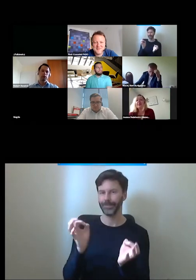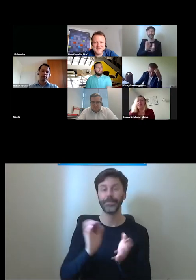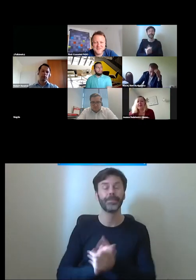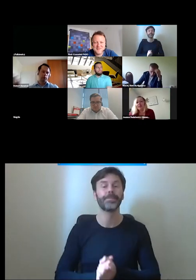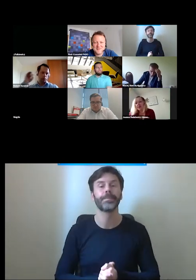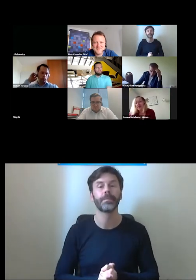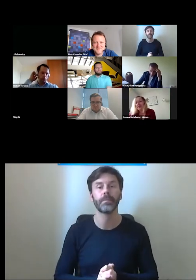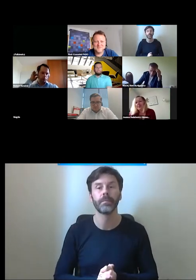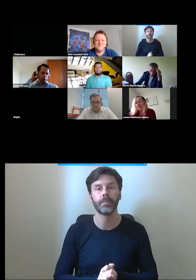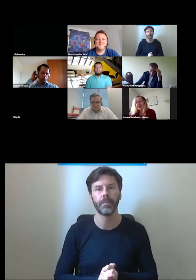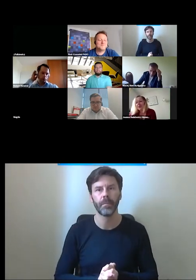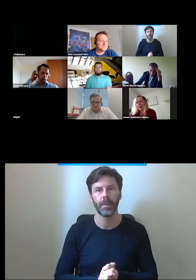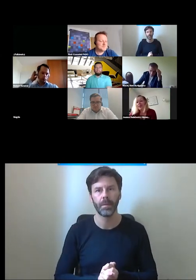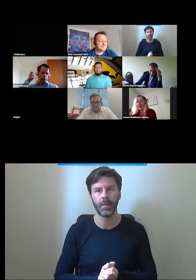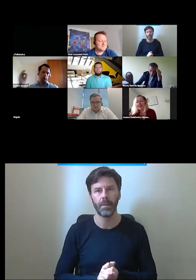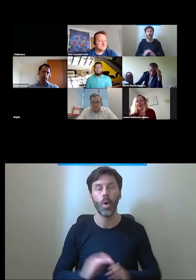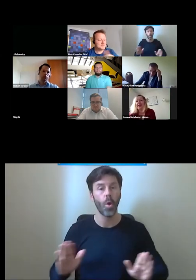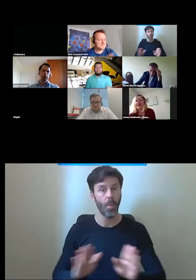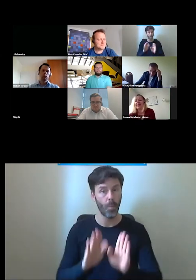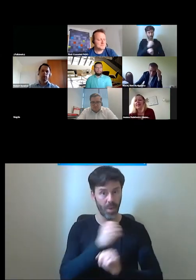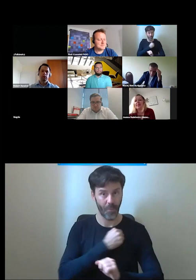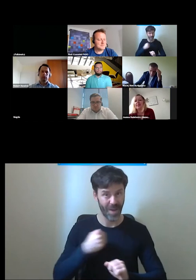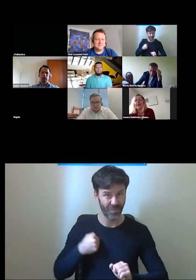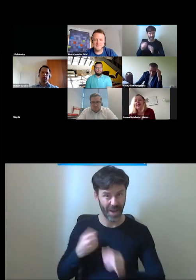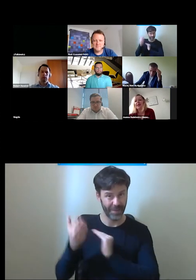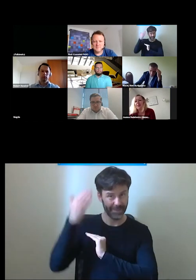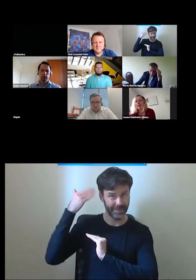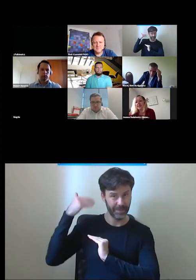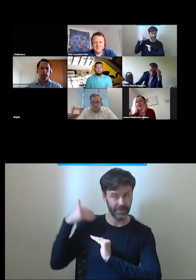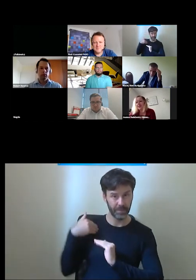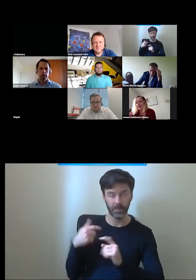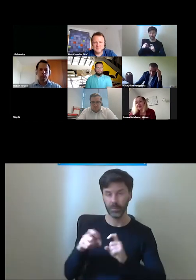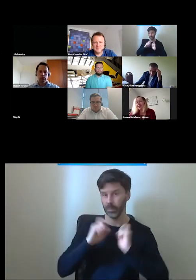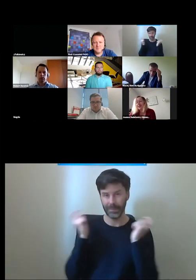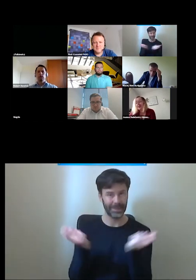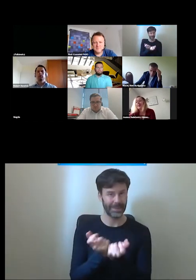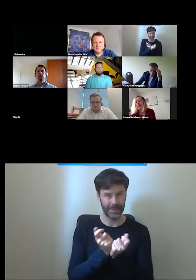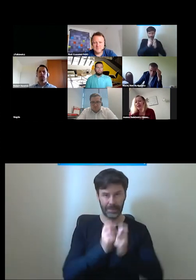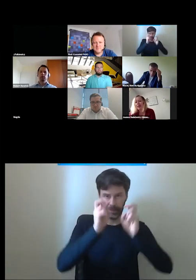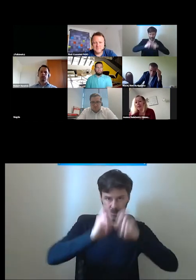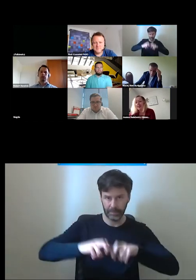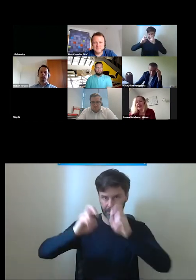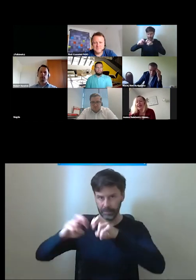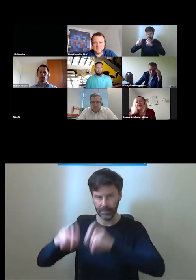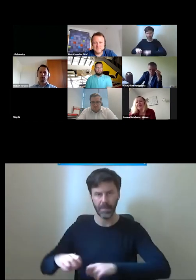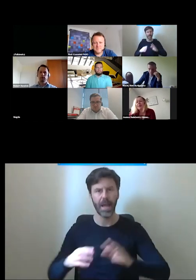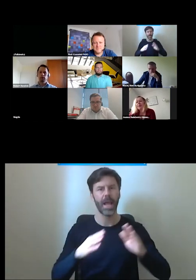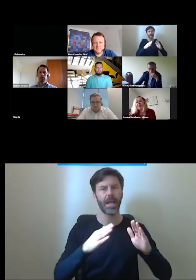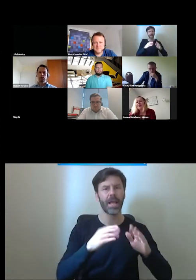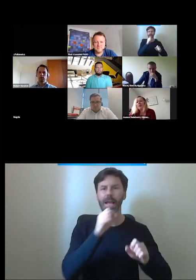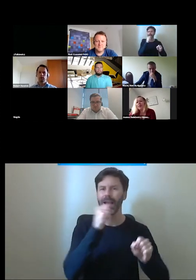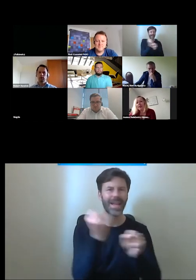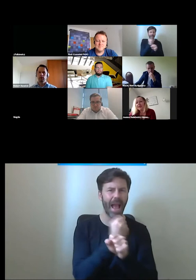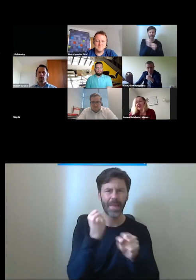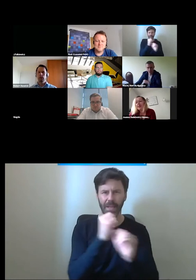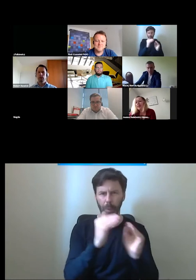Muzeum Warszawy przeprowadziło w ostatnich latach generalną modernizację 11 zabytkowych kamienic i była to